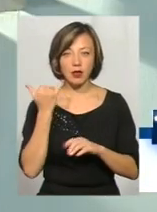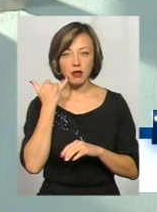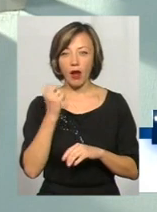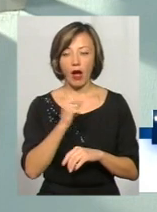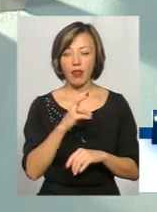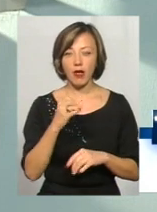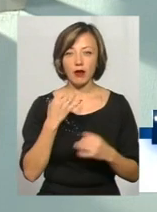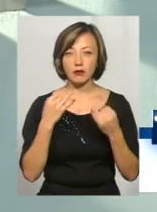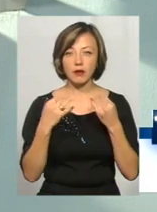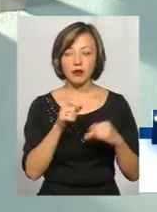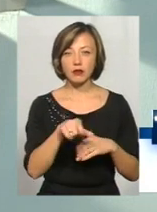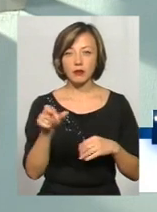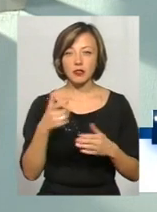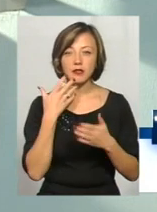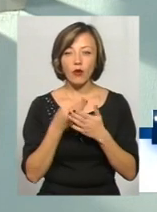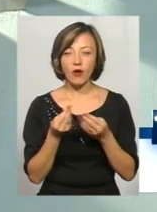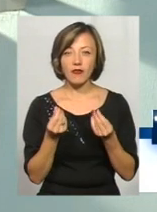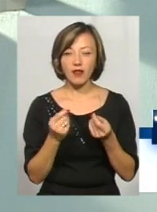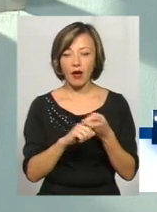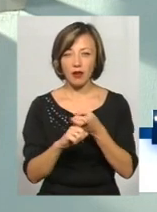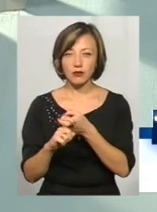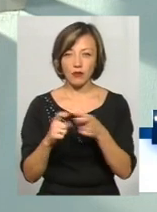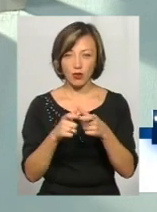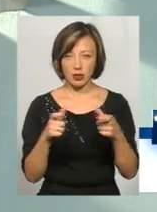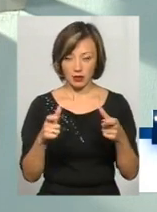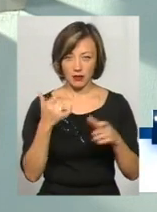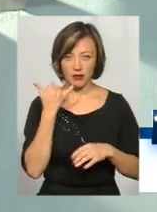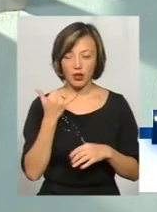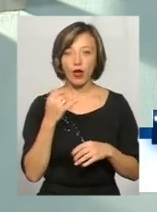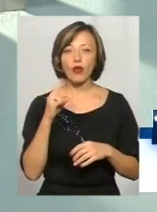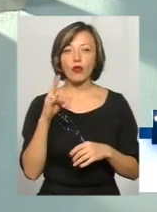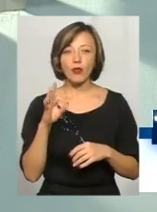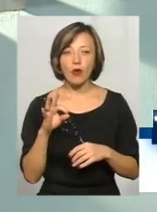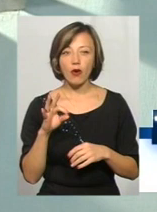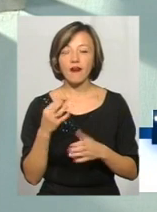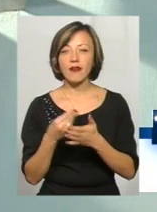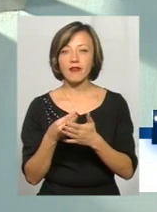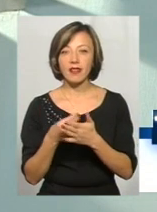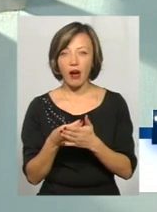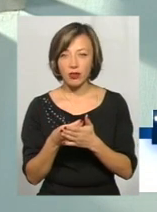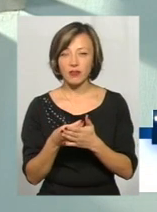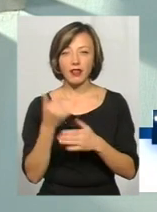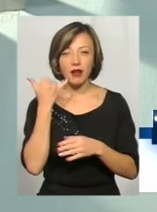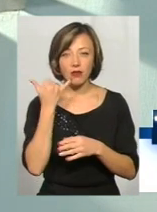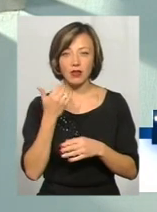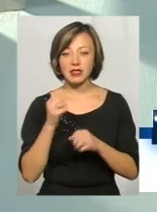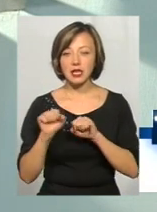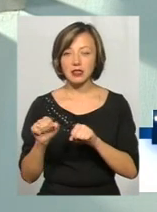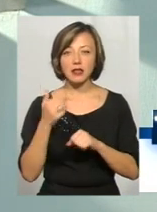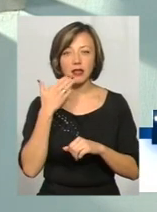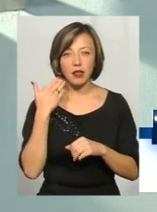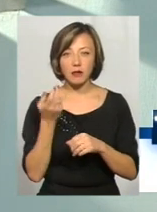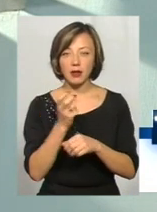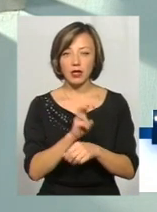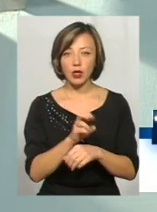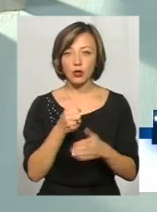балакати з людьми з свого фінансового телефона. Проте, фінансовий телефон захистити дуже легко. Достатньо прийти до мобільного